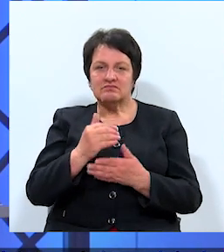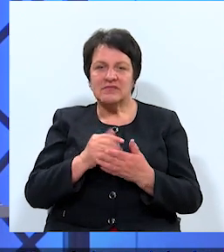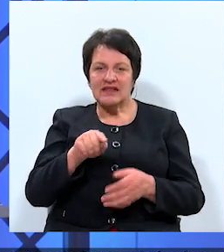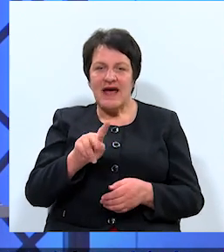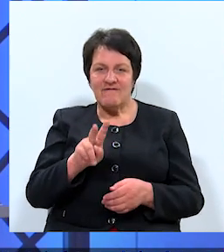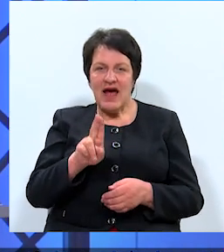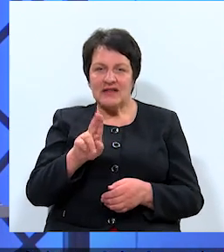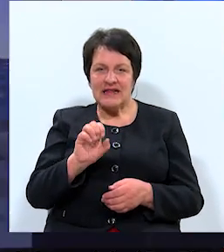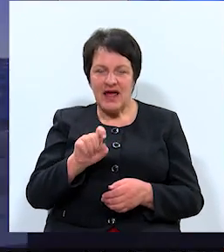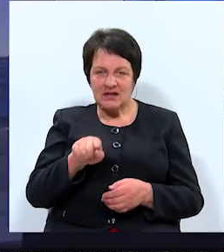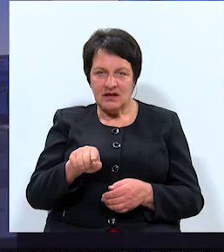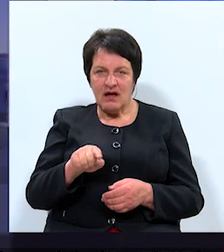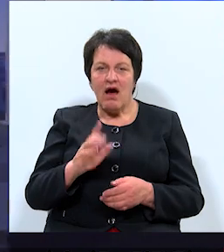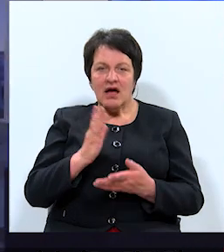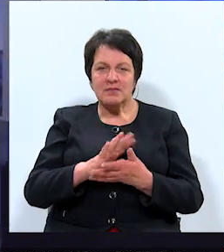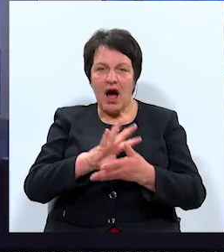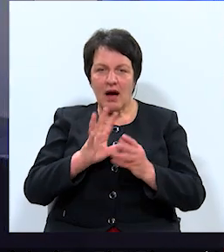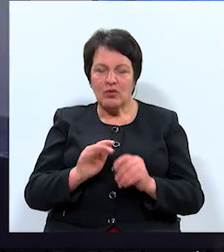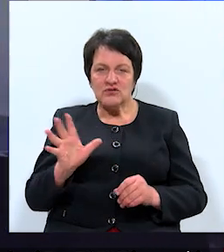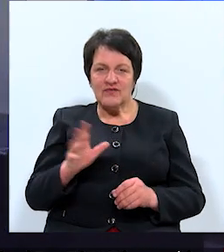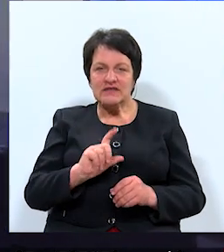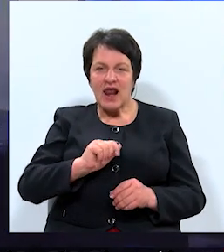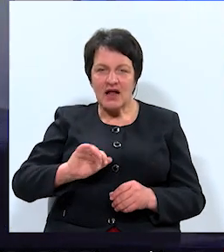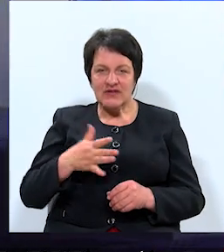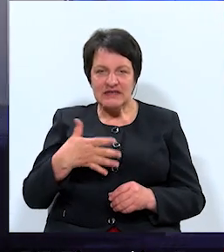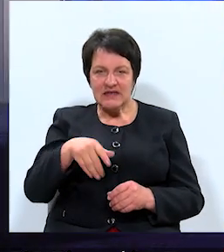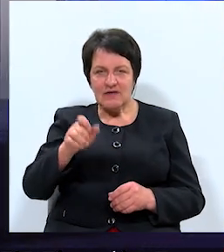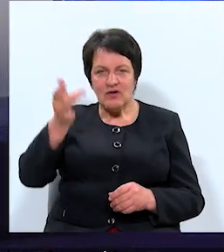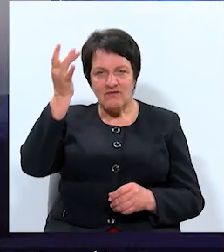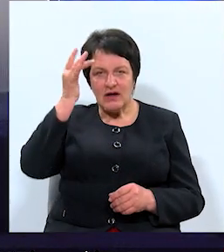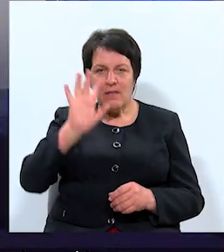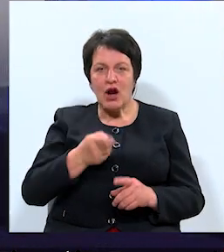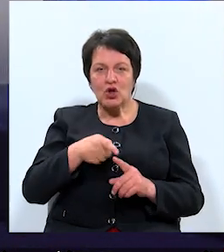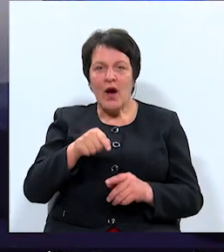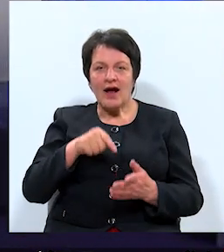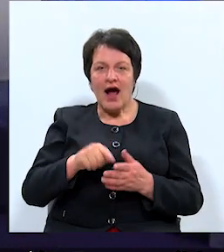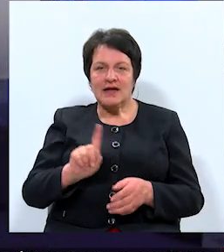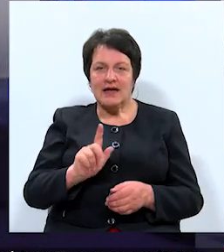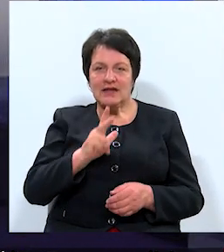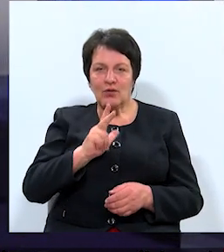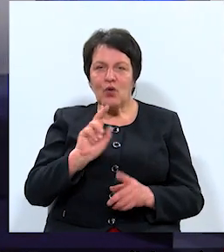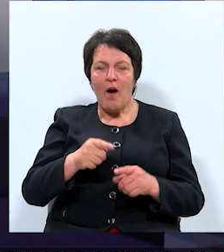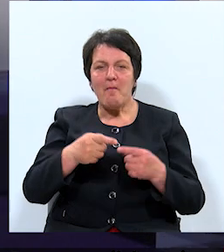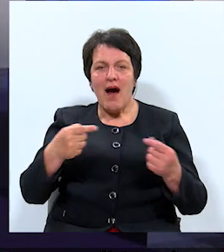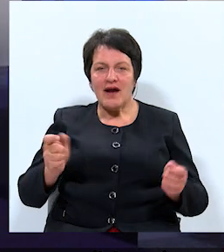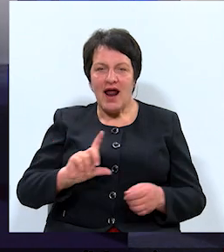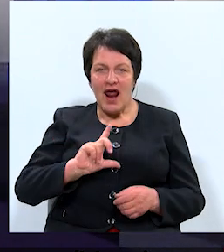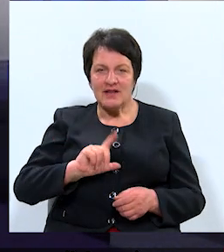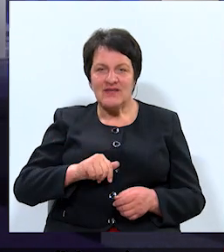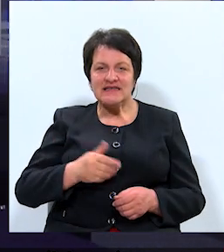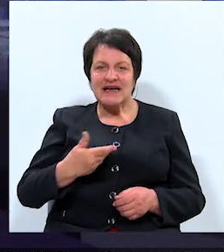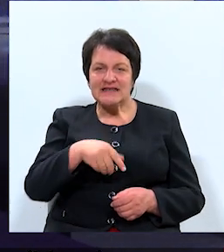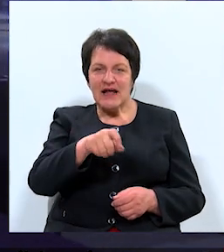esam apkopojuši visas Latvijas iedzīvotāju viedokli par to, kāda ir Daugavpils. Ko pārējie Latvijas